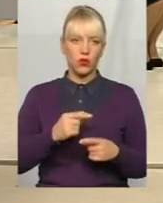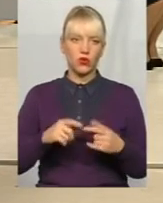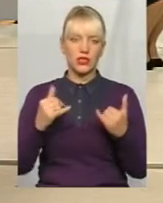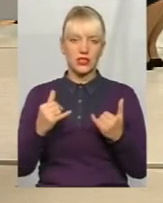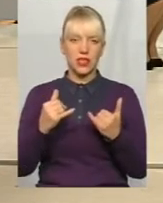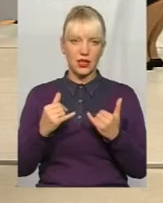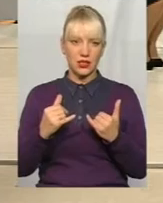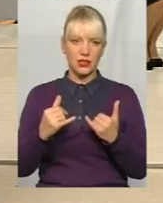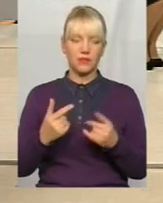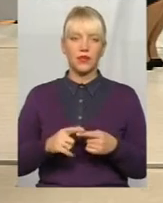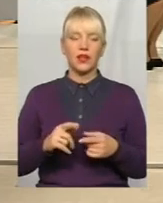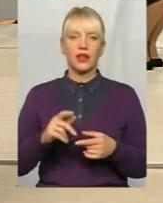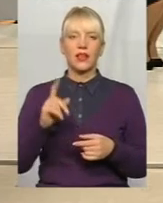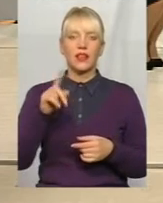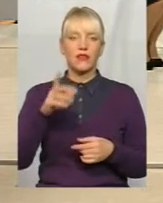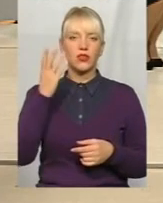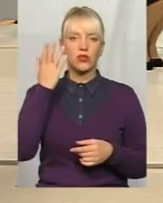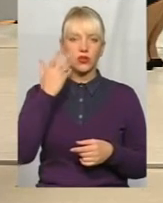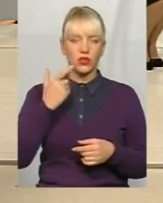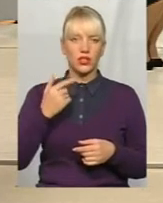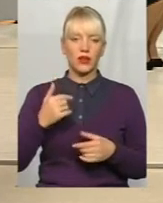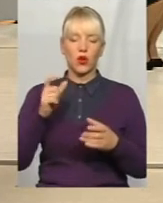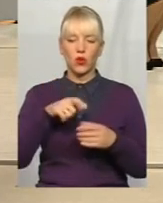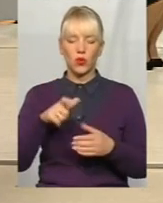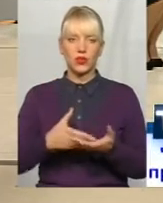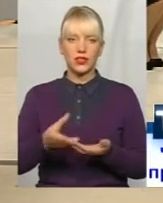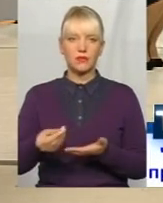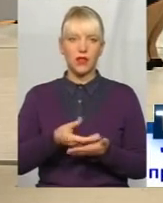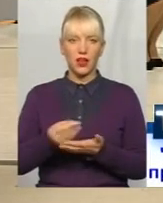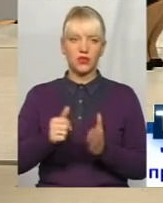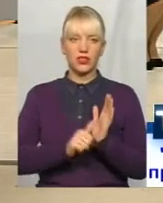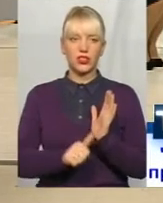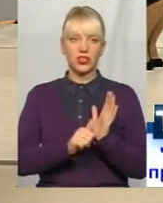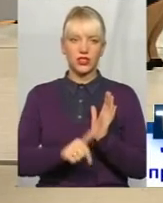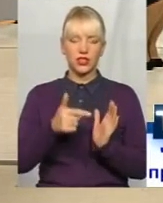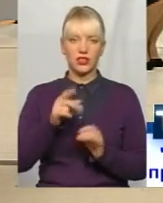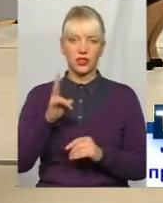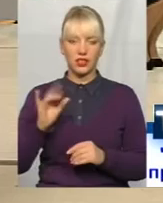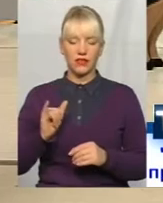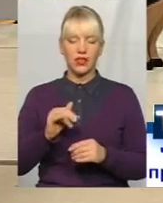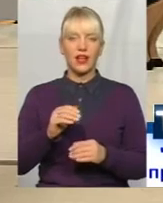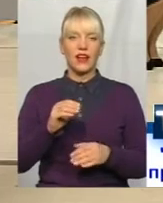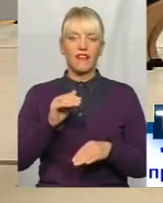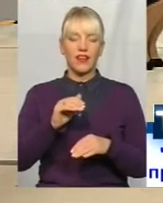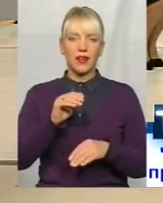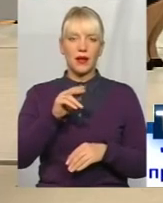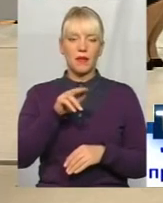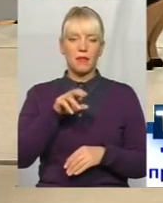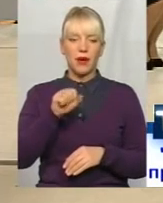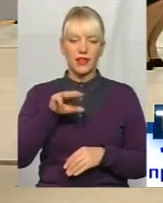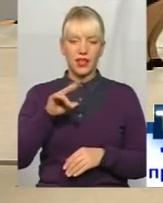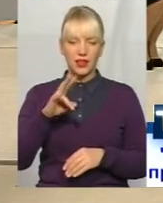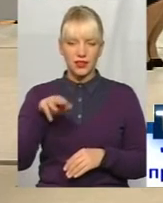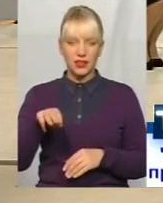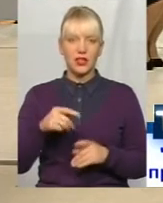навіть тоді, коли люди сплачували 60 гривень фіксований патент і тільки 6 гривень йшло пісінний